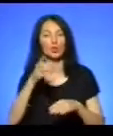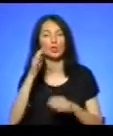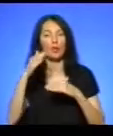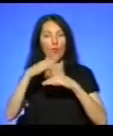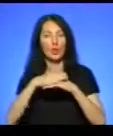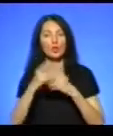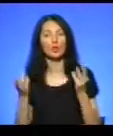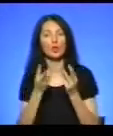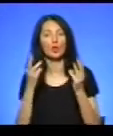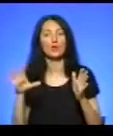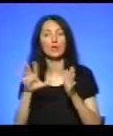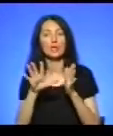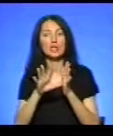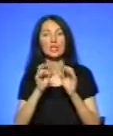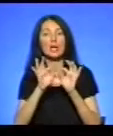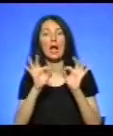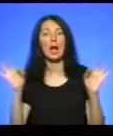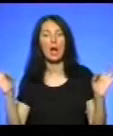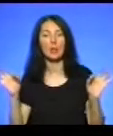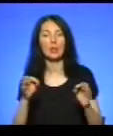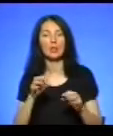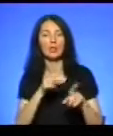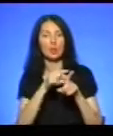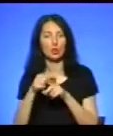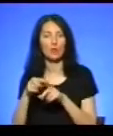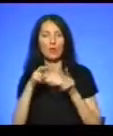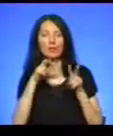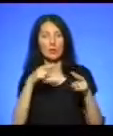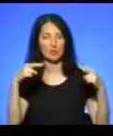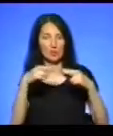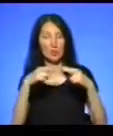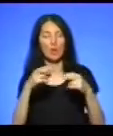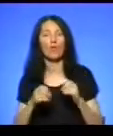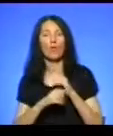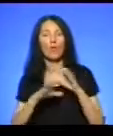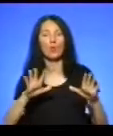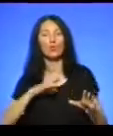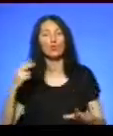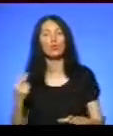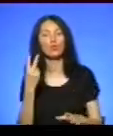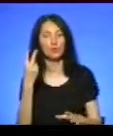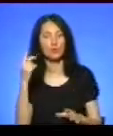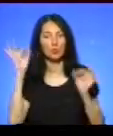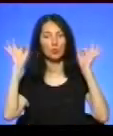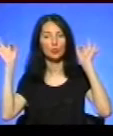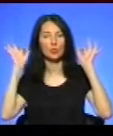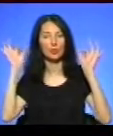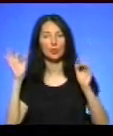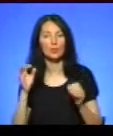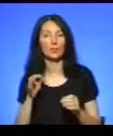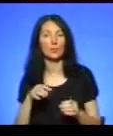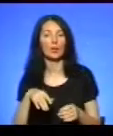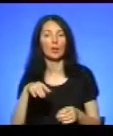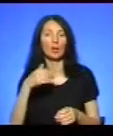високовольтний кабель. За словами очевидця події Михайла Кави, вибух лунав. Двічі. Відпочивав, лежав на